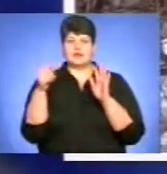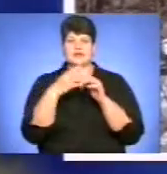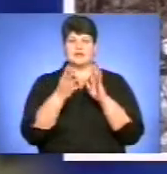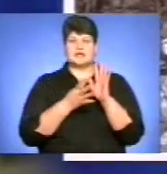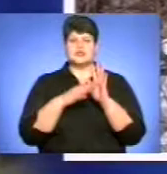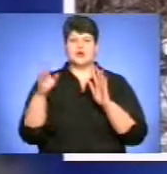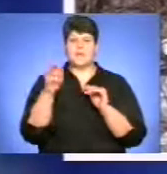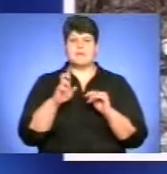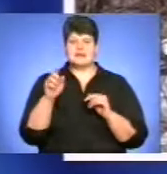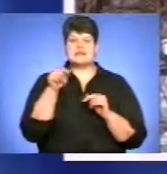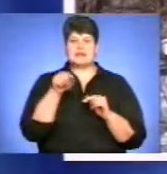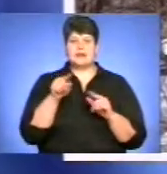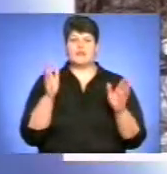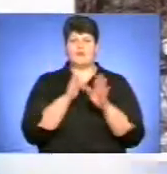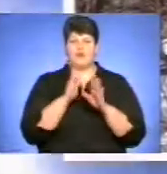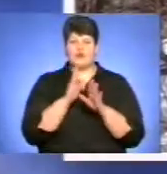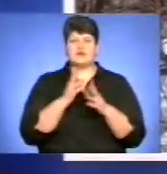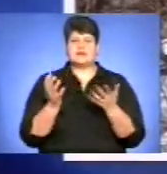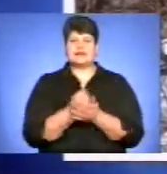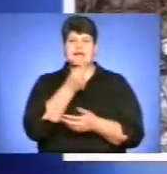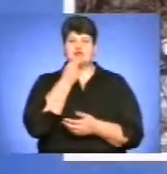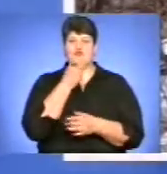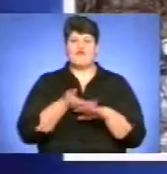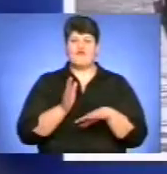а за таких погодніх умов знайти їжу важко.